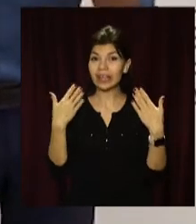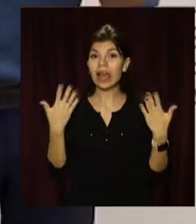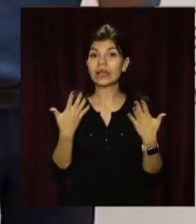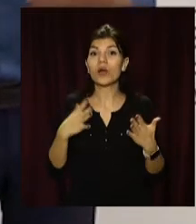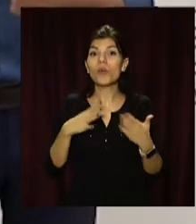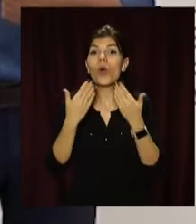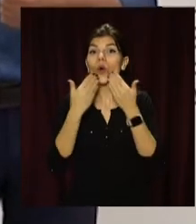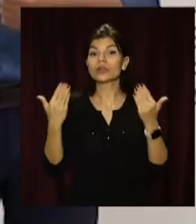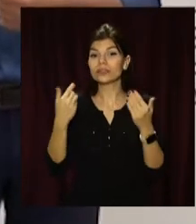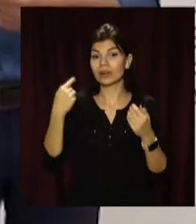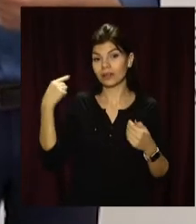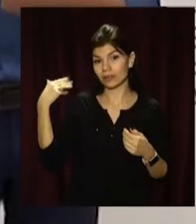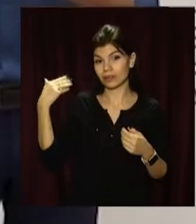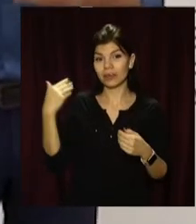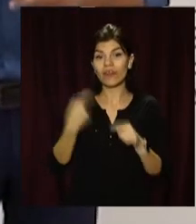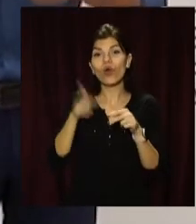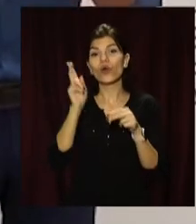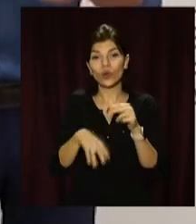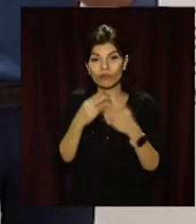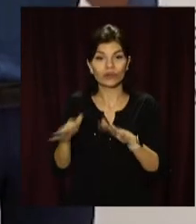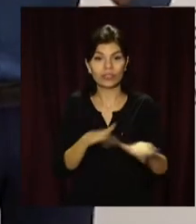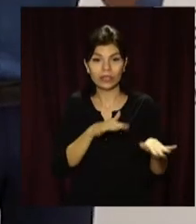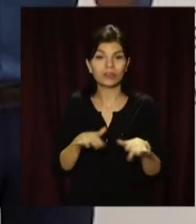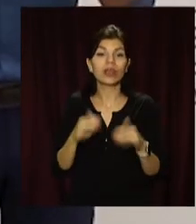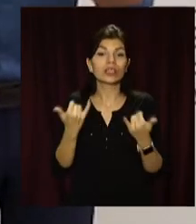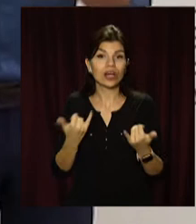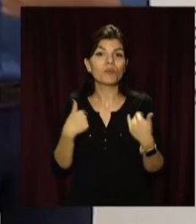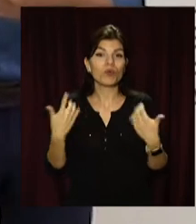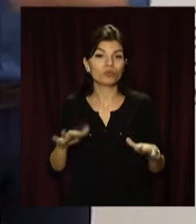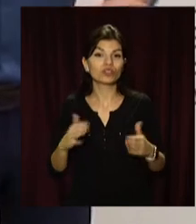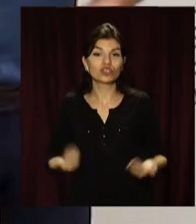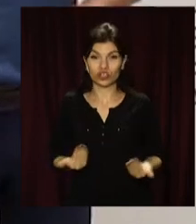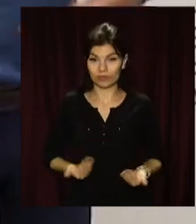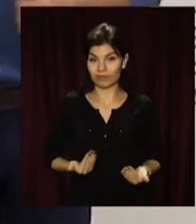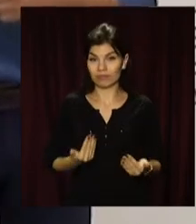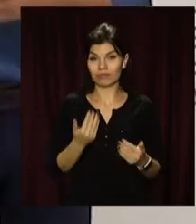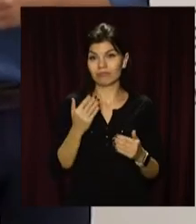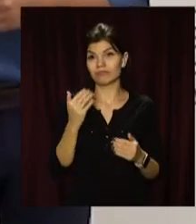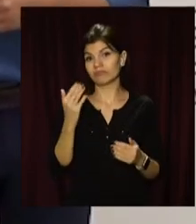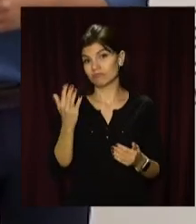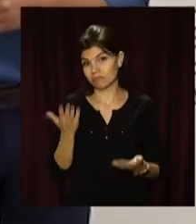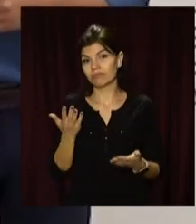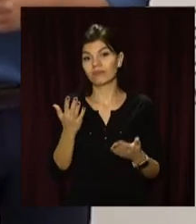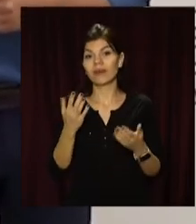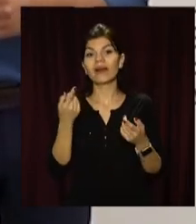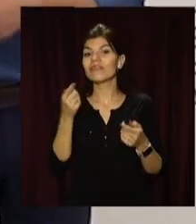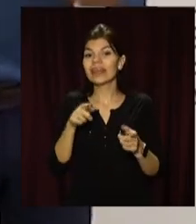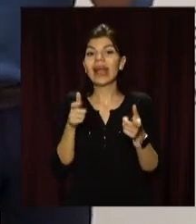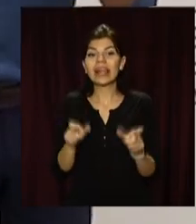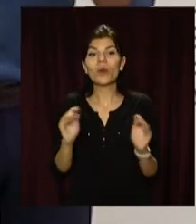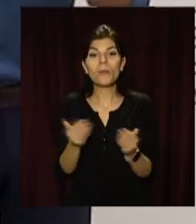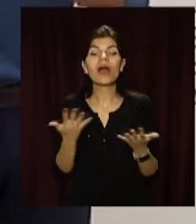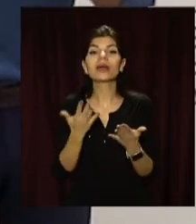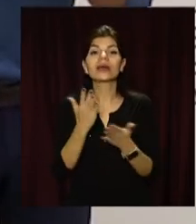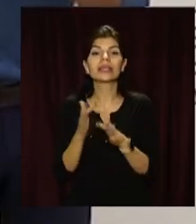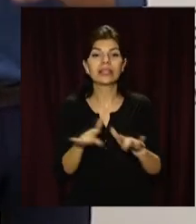які були останні, він закінчив свою дію. І зараз ми живемо в тих карантинних обмеженнях,